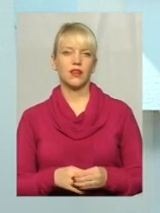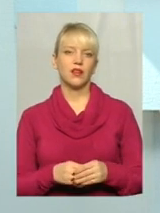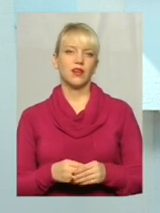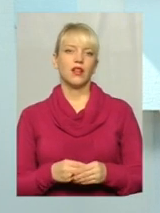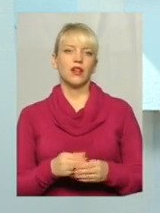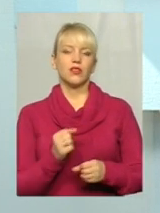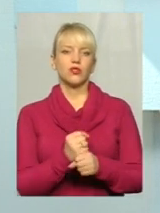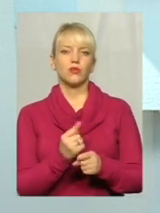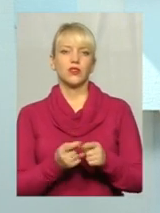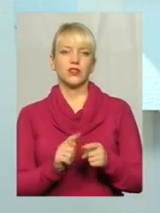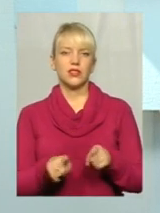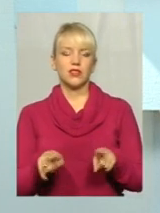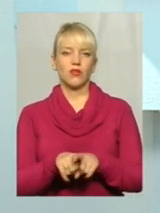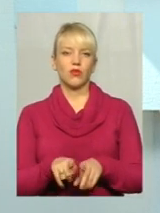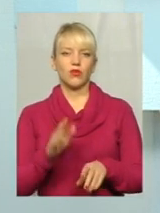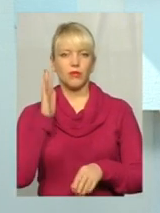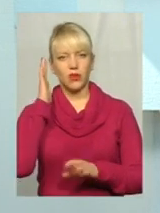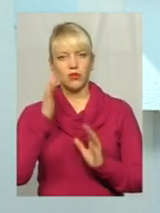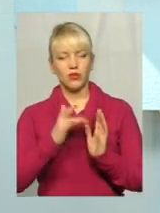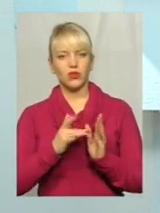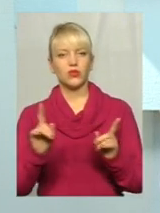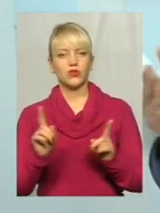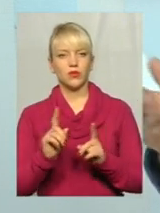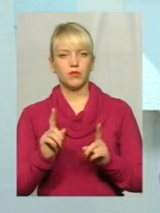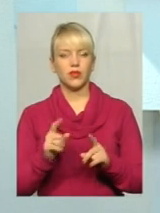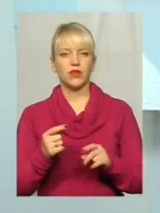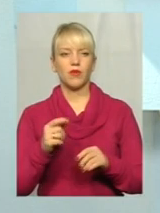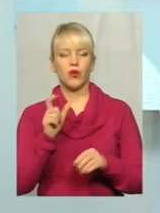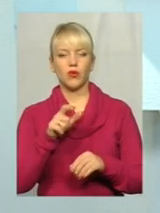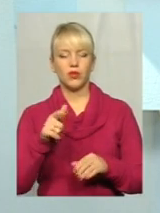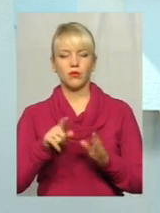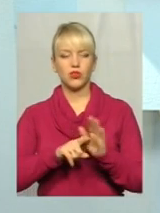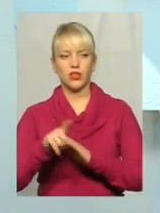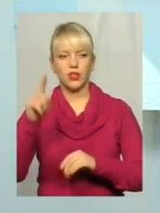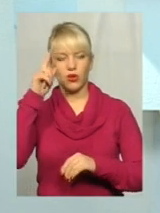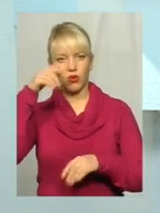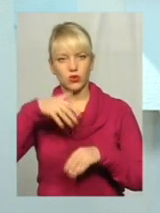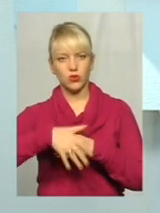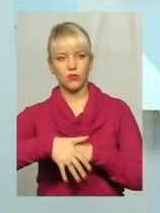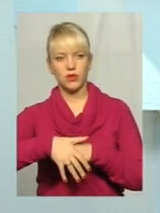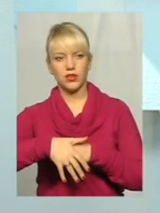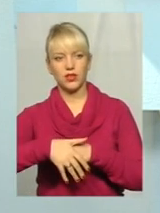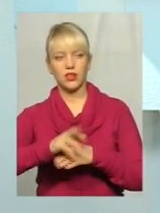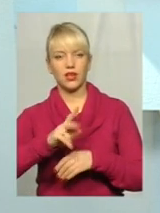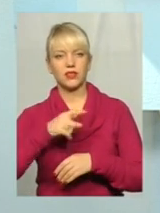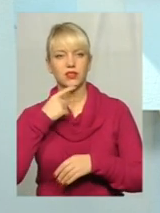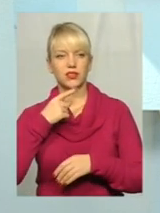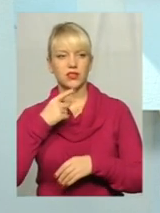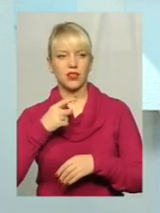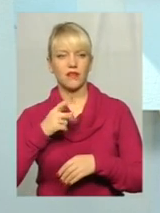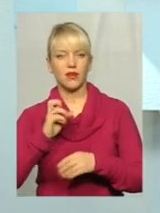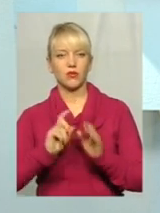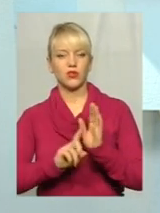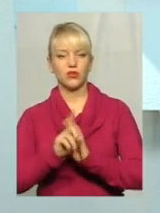з тією метою, щоб мешканці почали розуміти, як наш пан Олександр на початку зустрічі сказав,